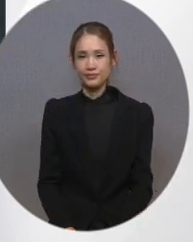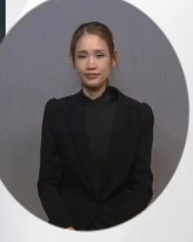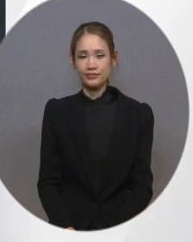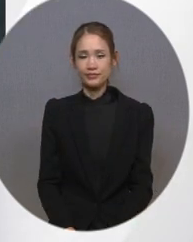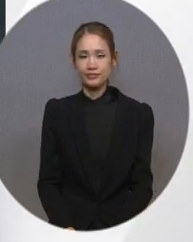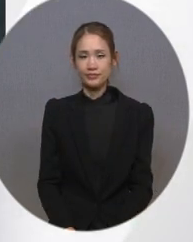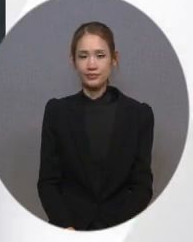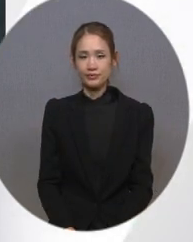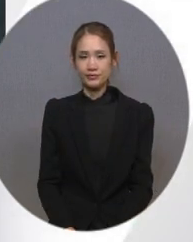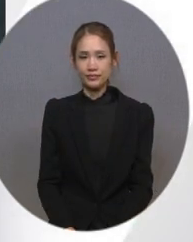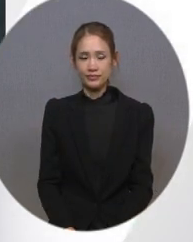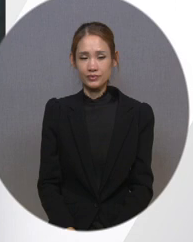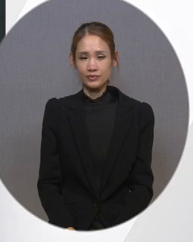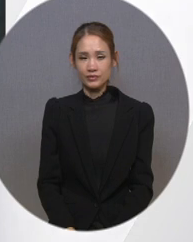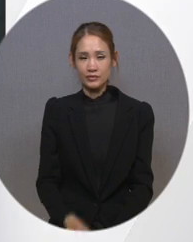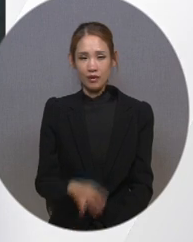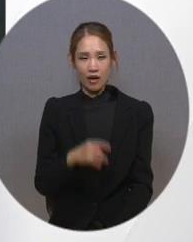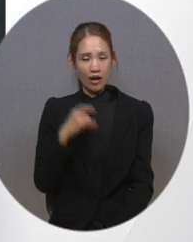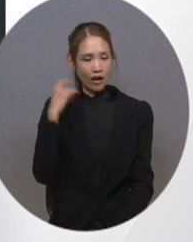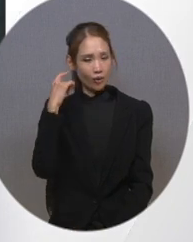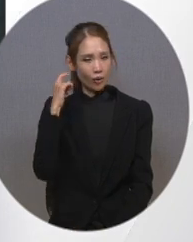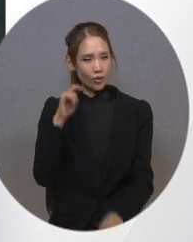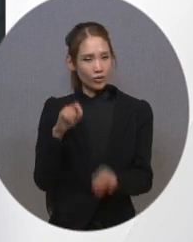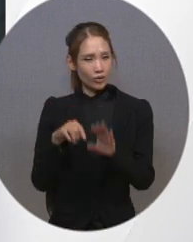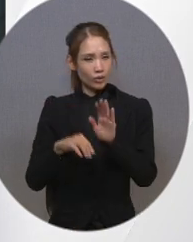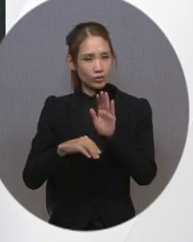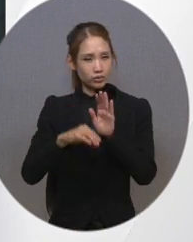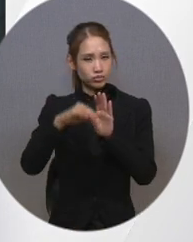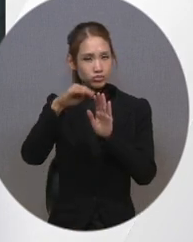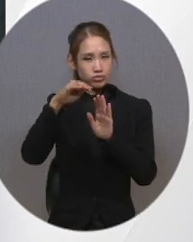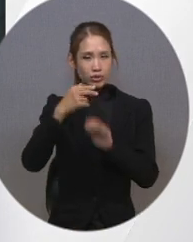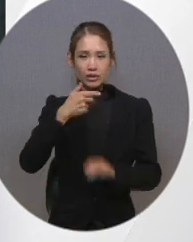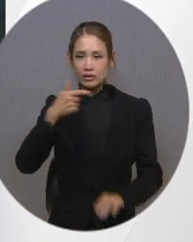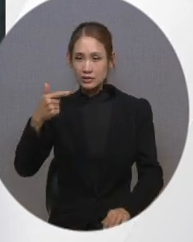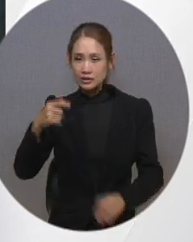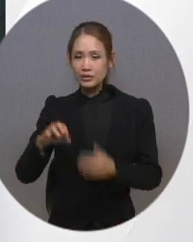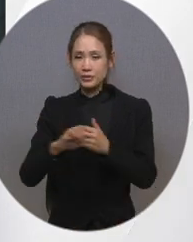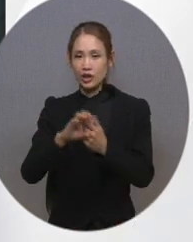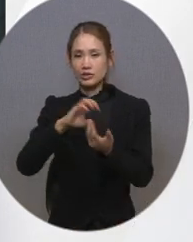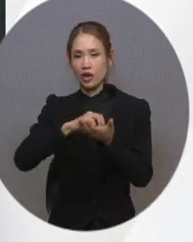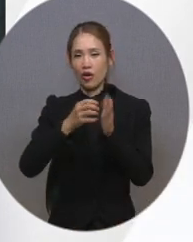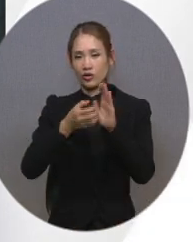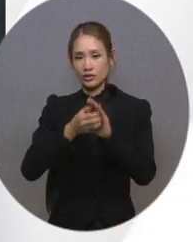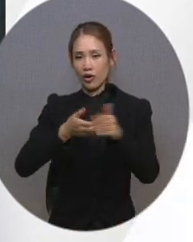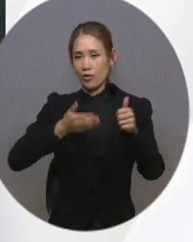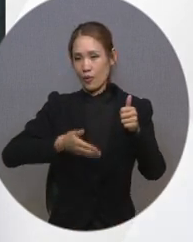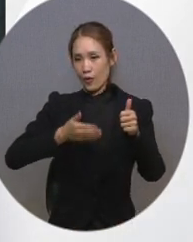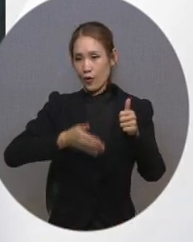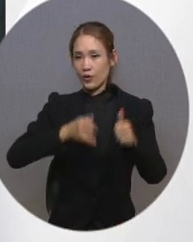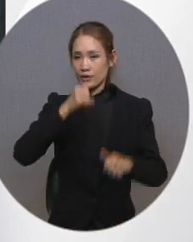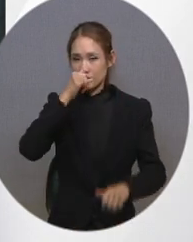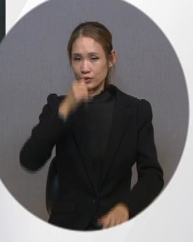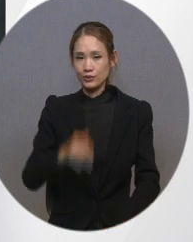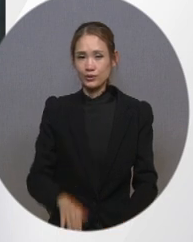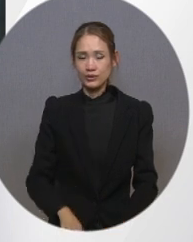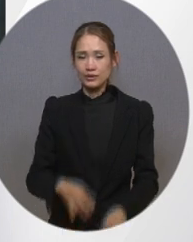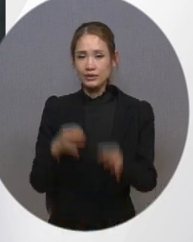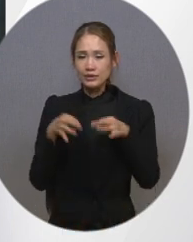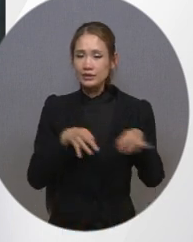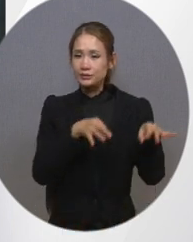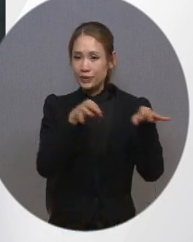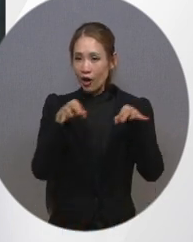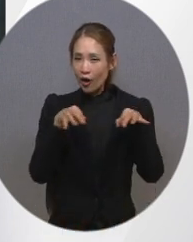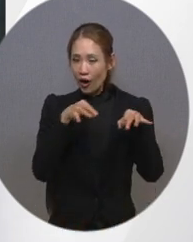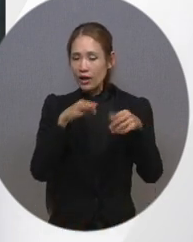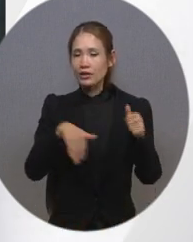또한 설정 음량이 너무 높은 경우 경고 문구를 통해 적정 음량을 권장하고 있으며 음성 안내가 켜진